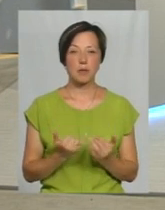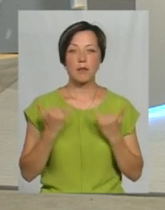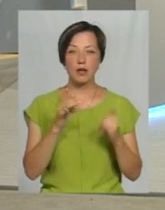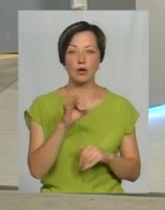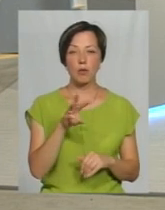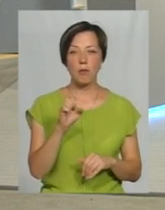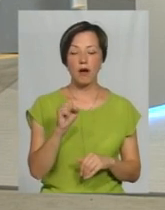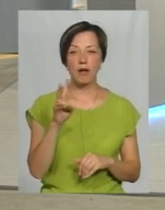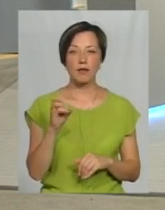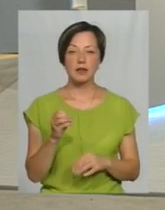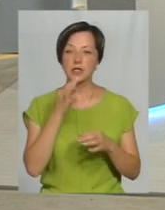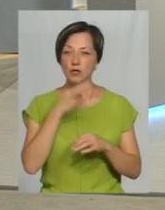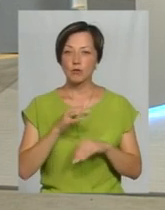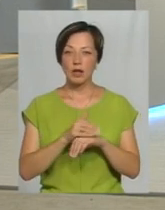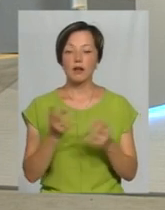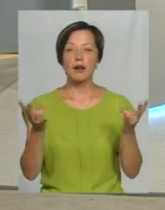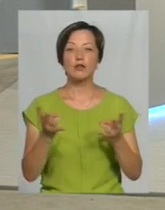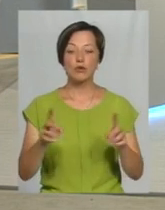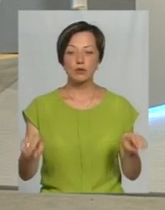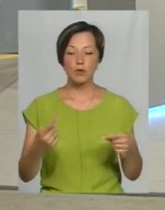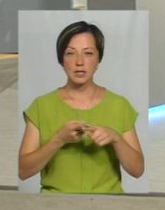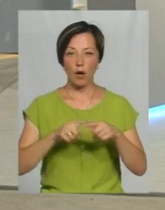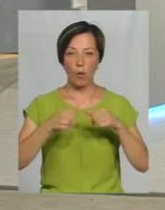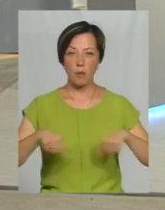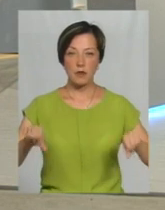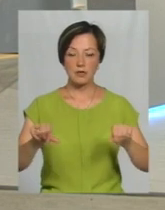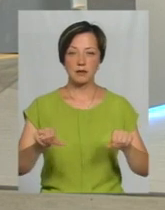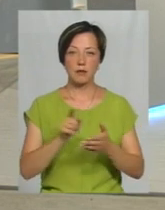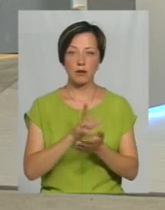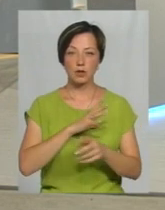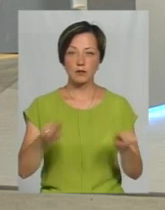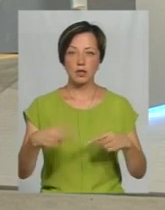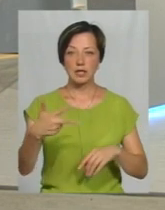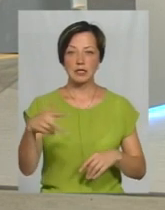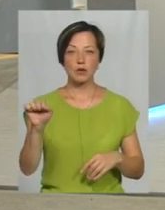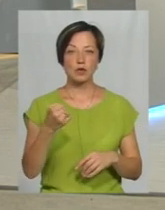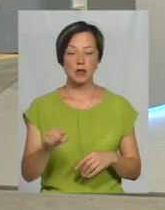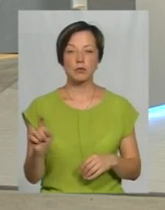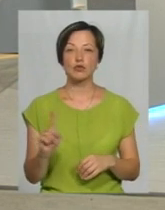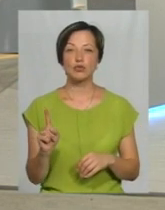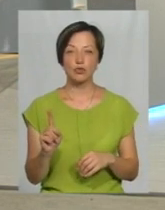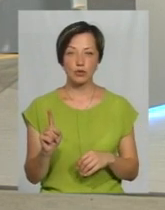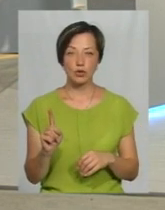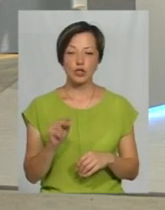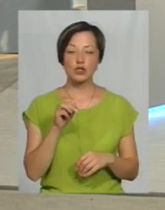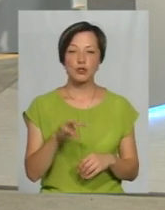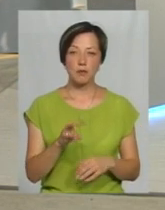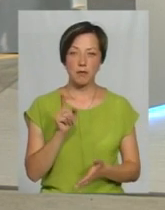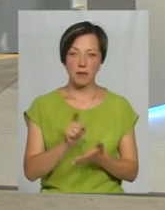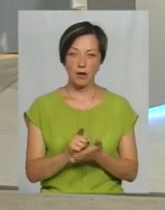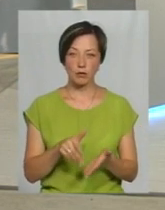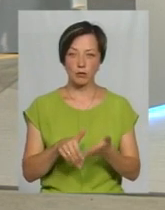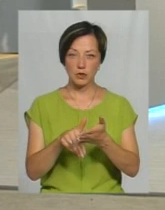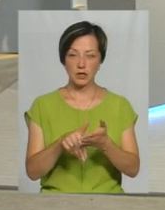Роман, скажіть, будь ласка, для чого створюється ця комісія, яка має бути створена 30 серпня, чим вона має